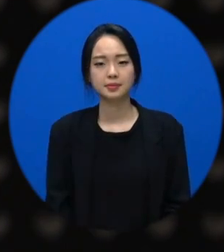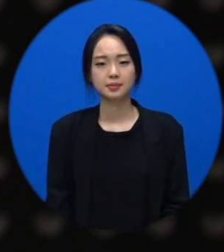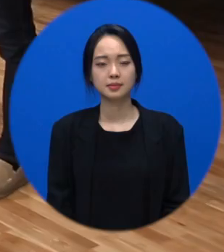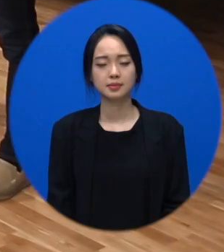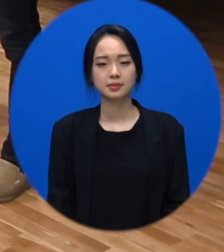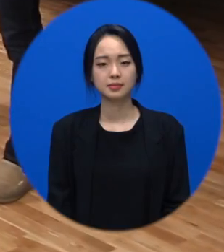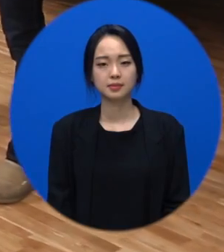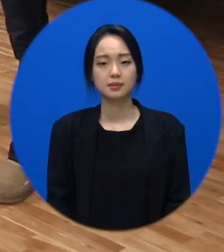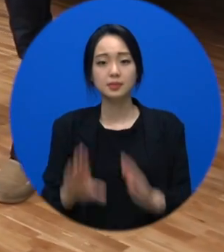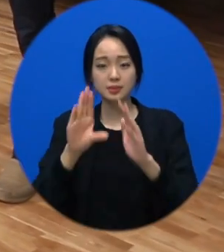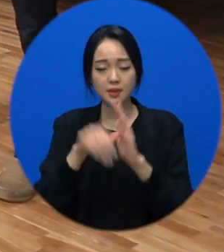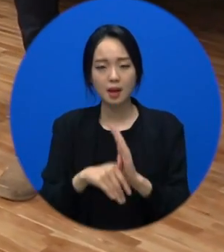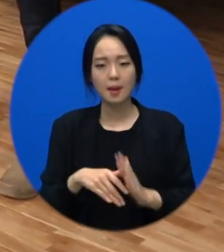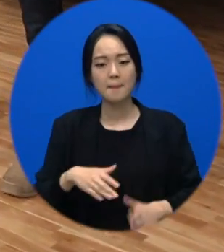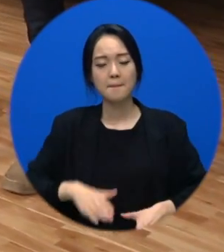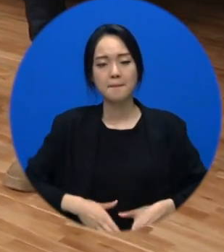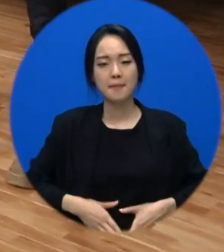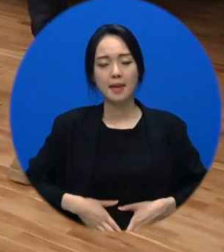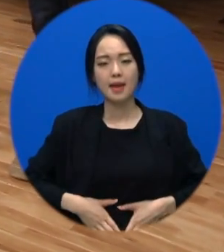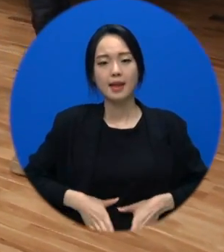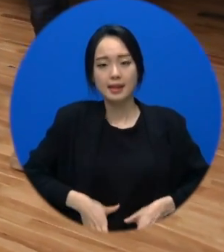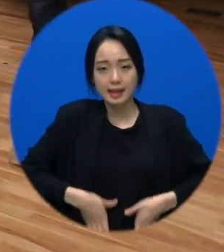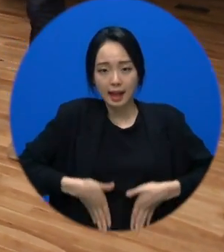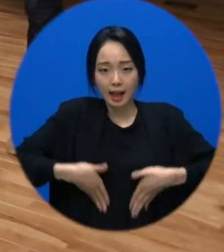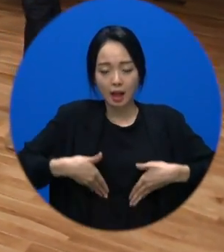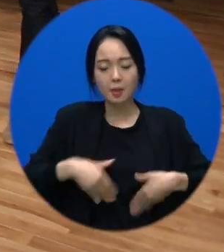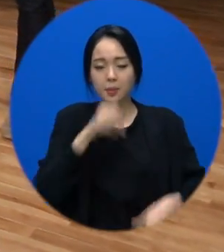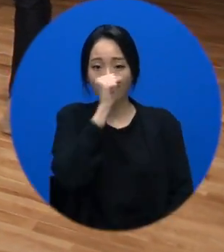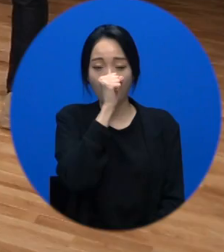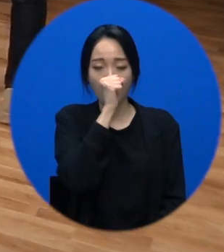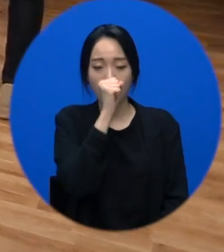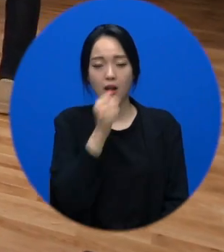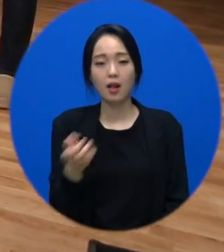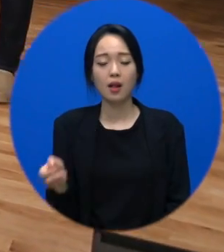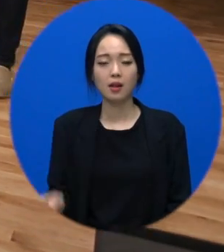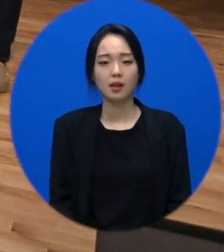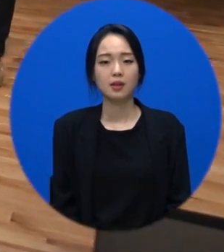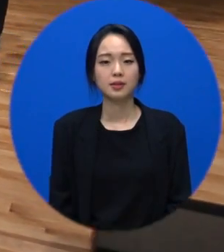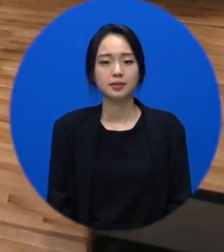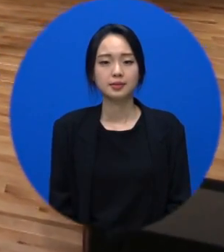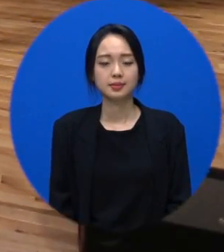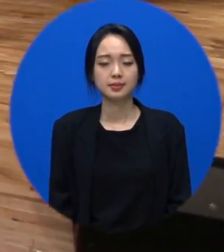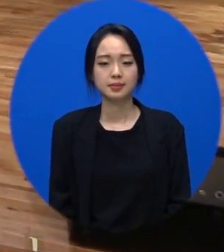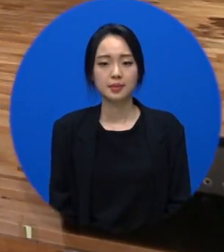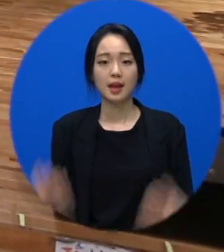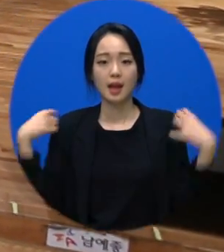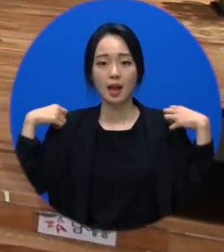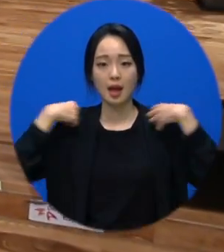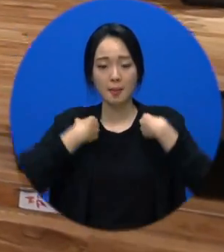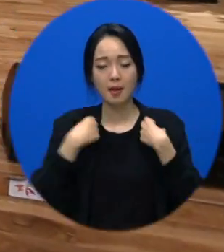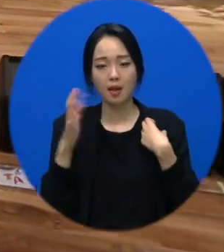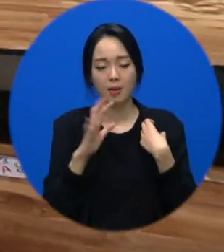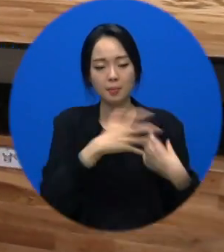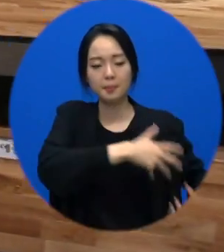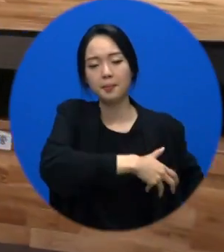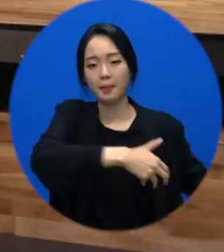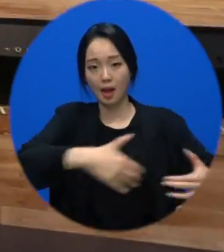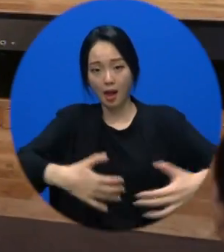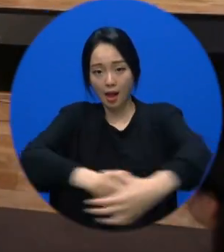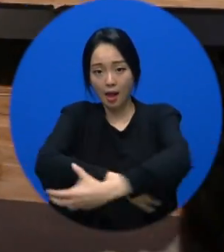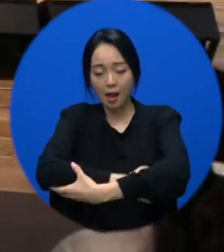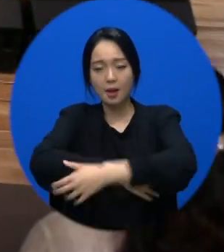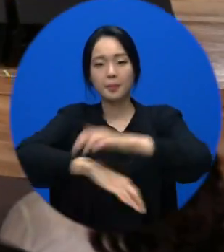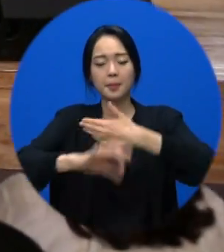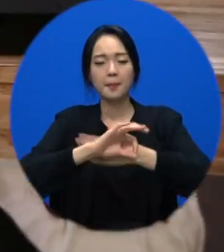하면 방지할 수 있냐면 배를 따뜻하게 하면 그런데 백팩을 앞으로 메면 무슨 효과가 있다고요? 배를 따뜻하게